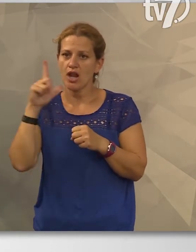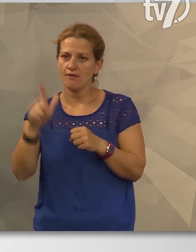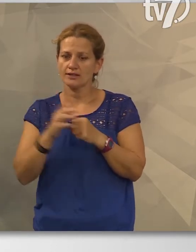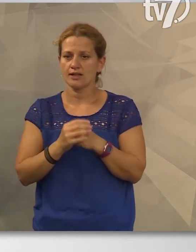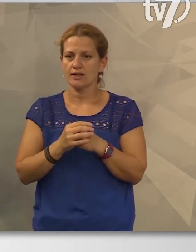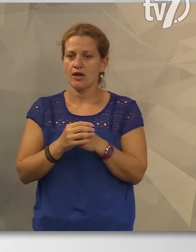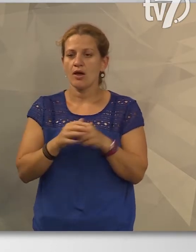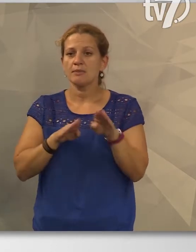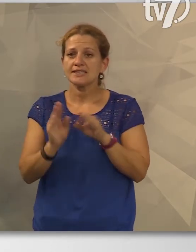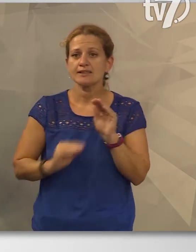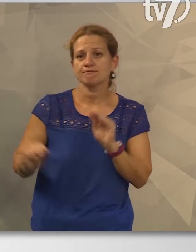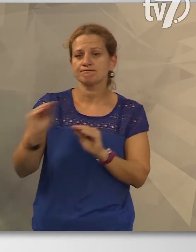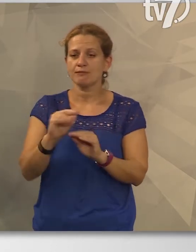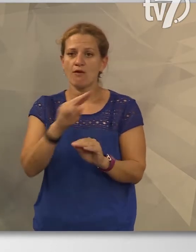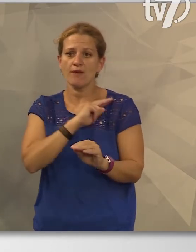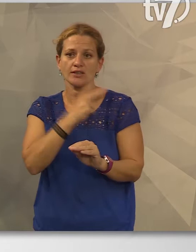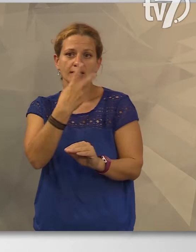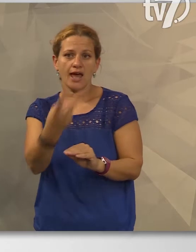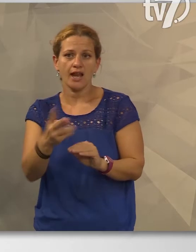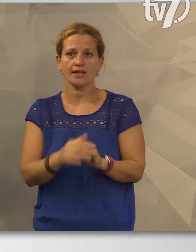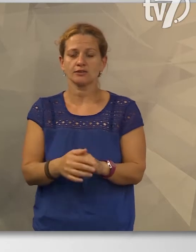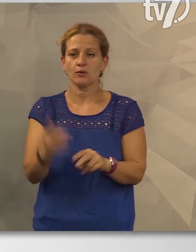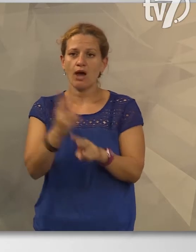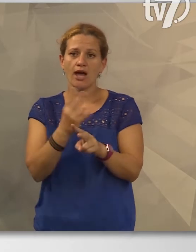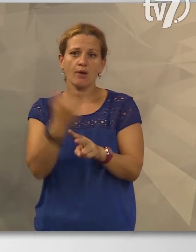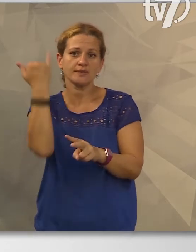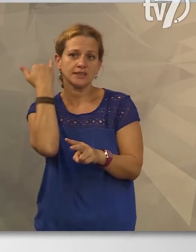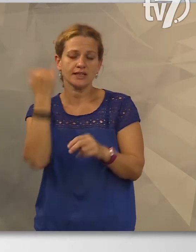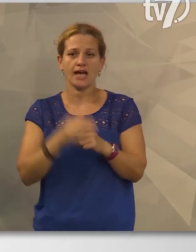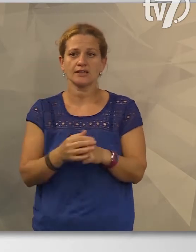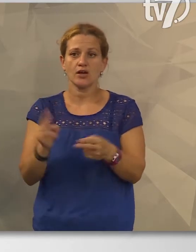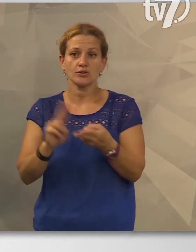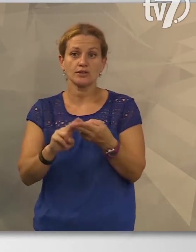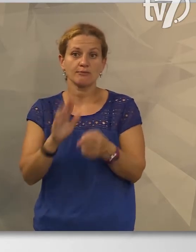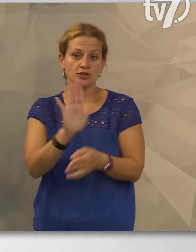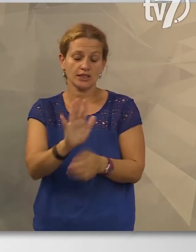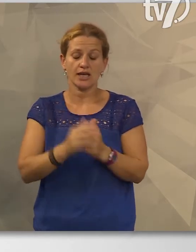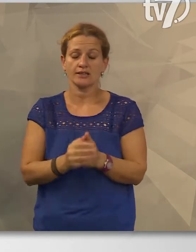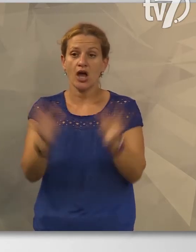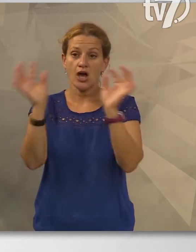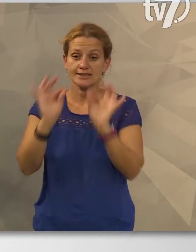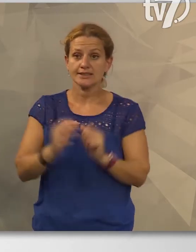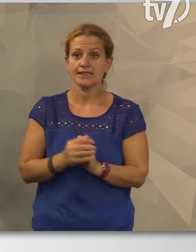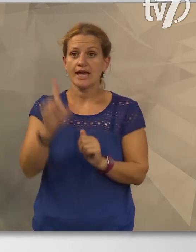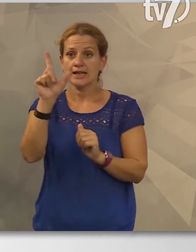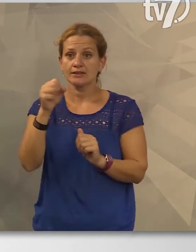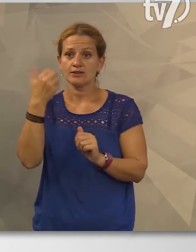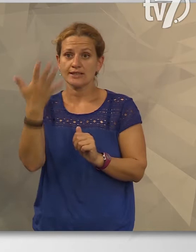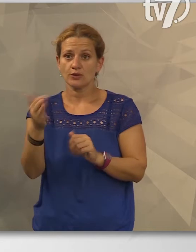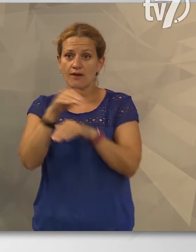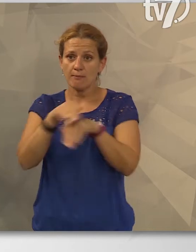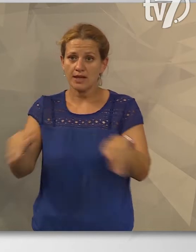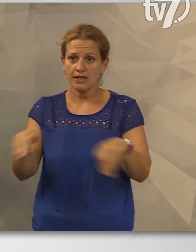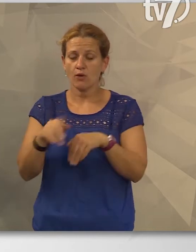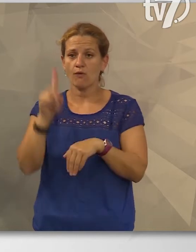miniszterhelyettesi feladatokat ellátó államtitkár az ünnepi rendezvényen. A cég 250 millió